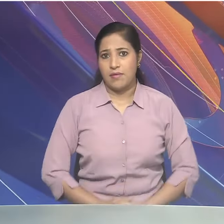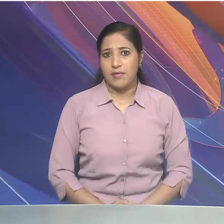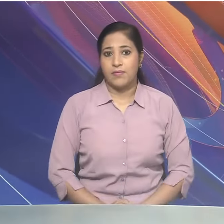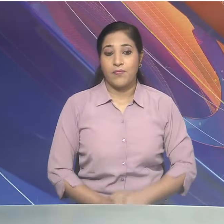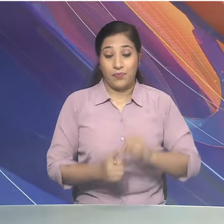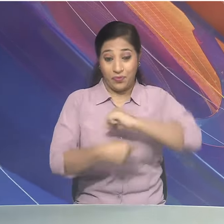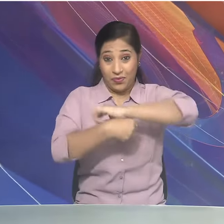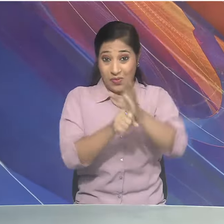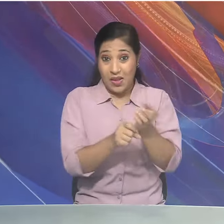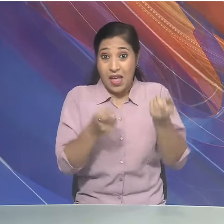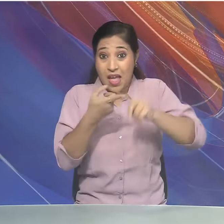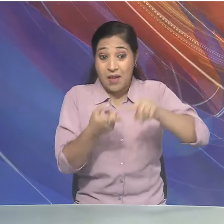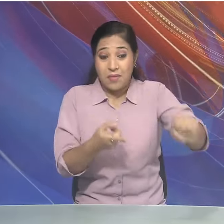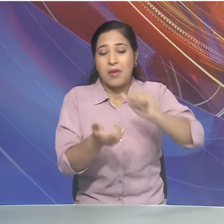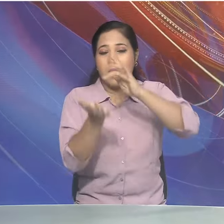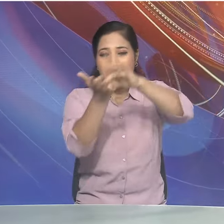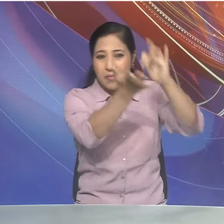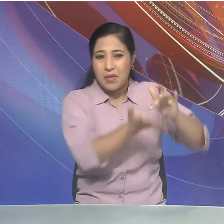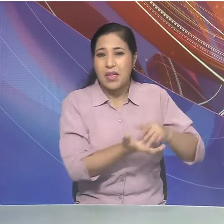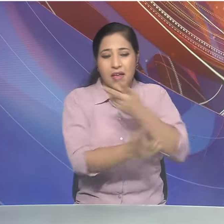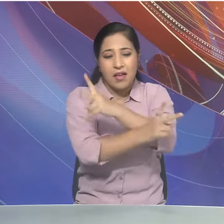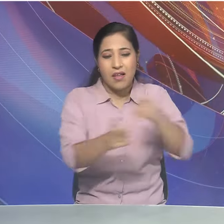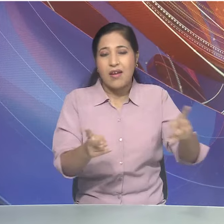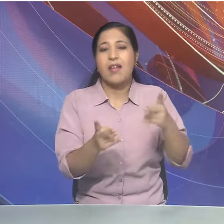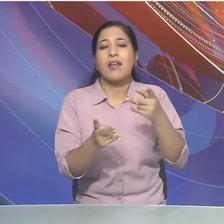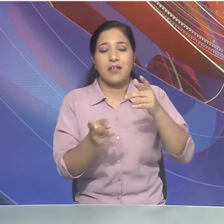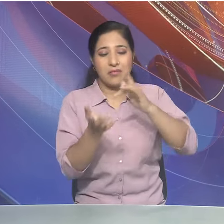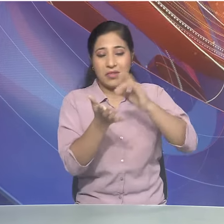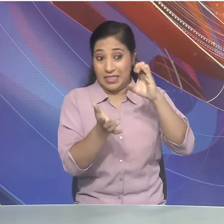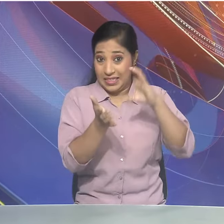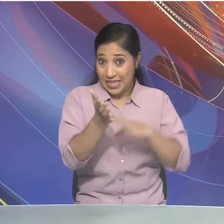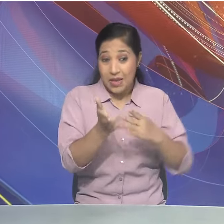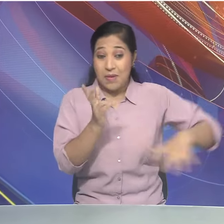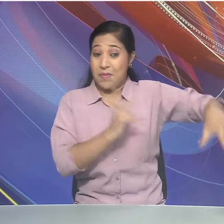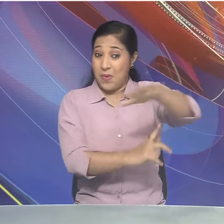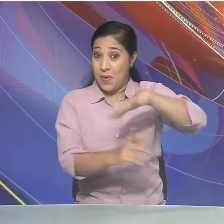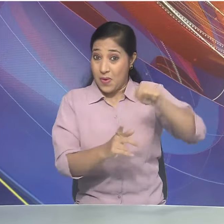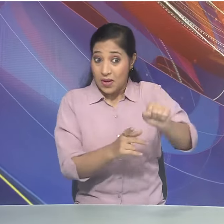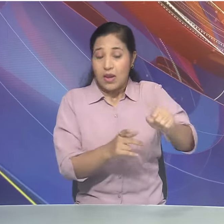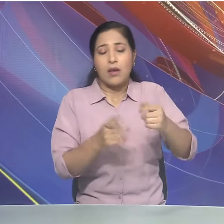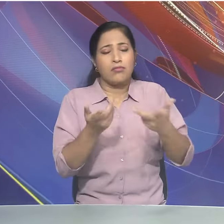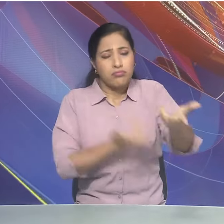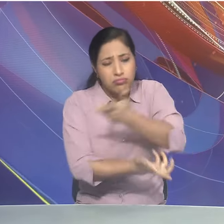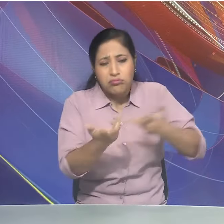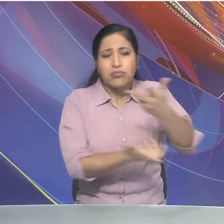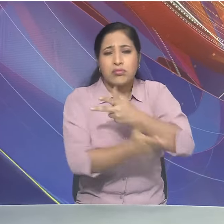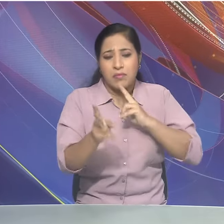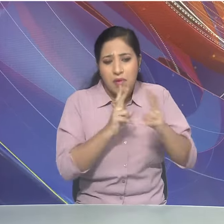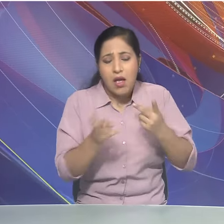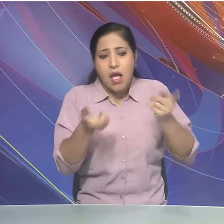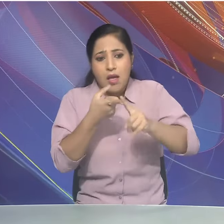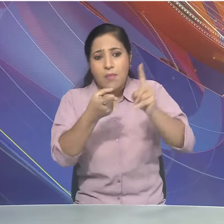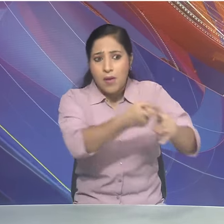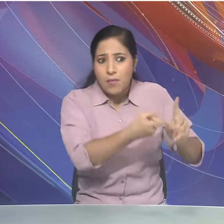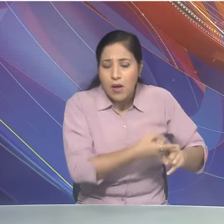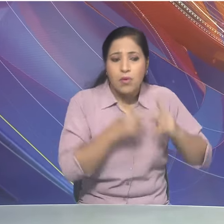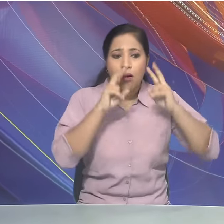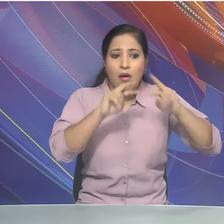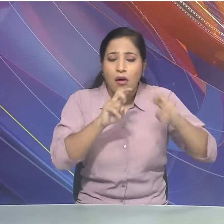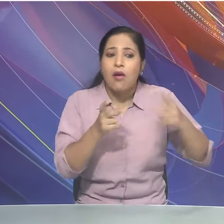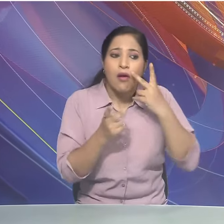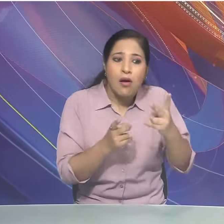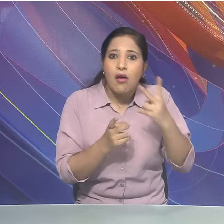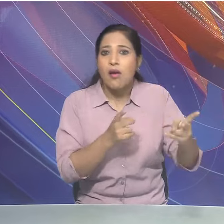कोरोना काल में राजियों और केंद्र शासित प्रदेशों के मुखे मंत्रियों के साथ लगातार चर्चा और इस्तिती की समीक्षा भी